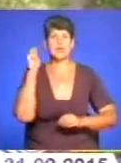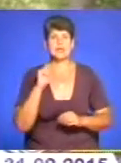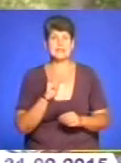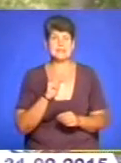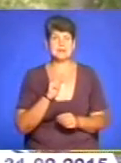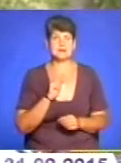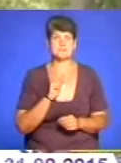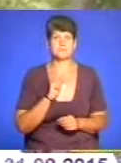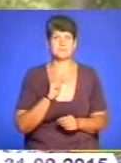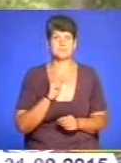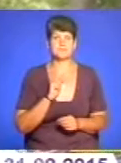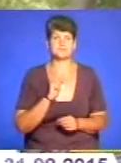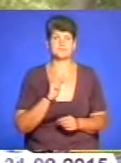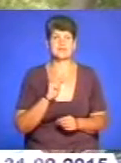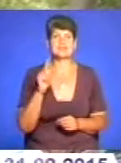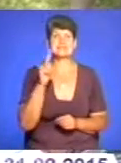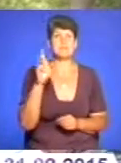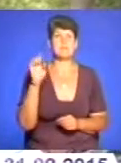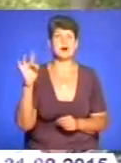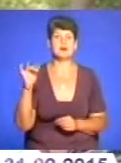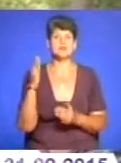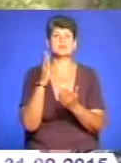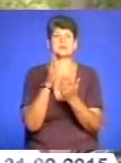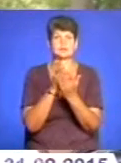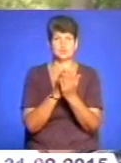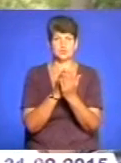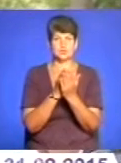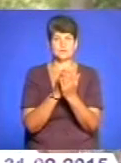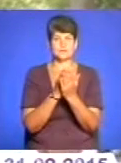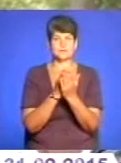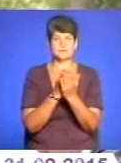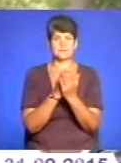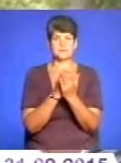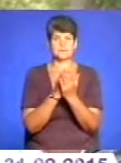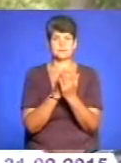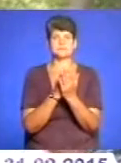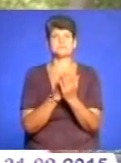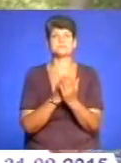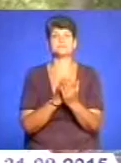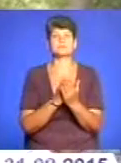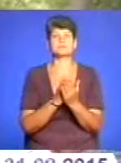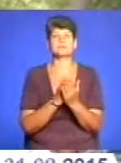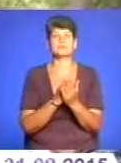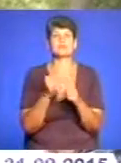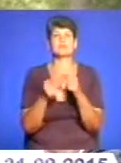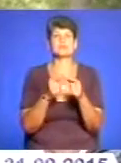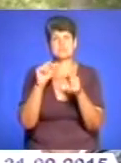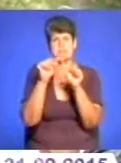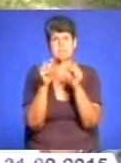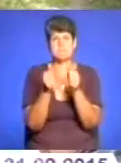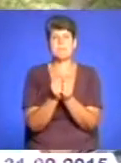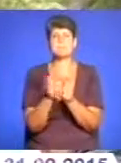збараж існує, але через пам'ять про конфлікти.